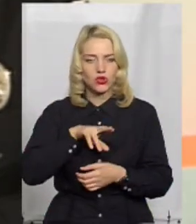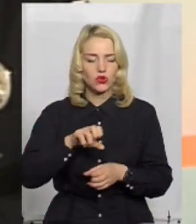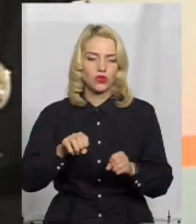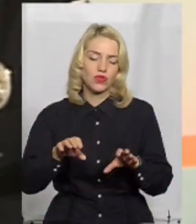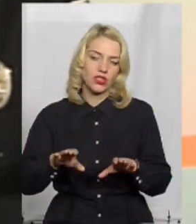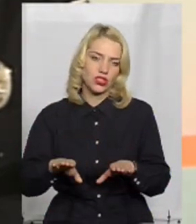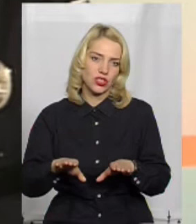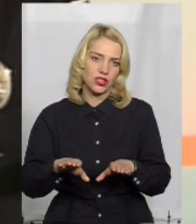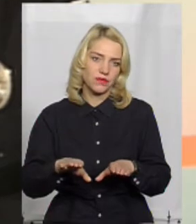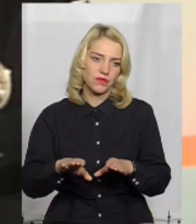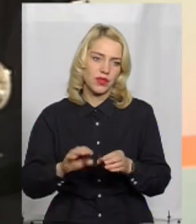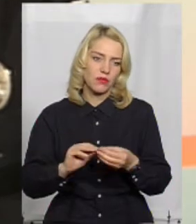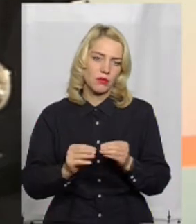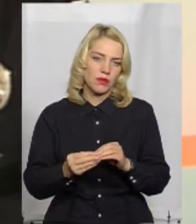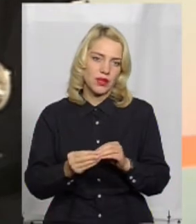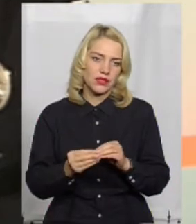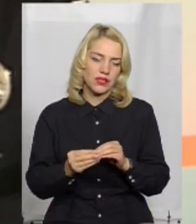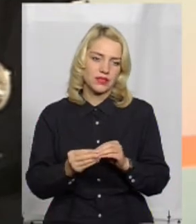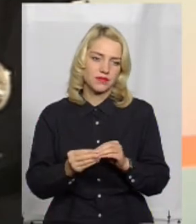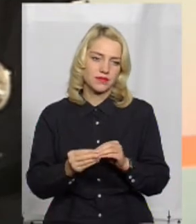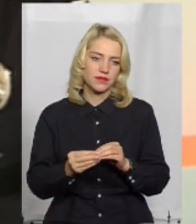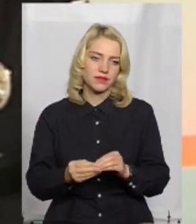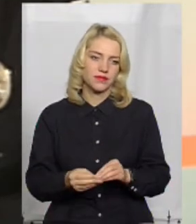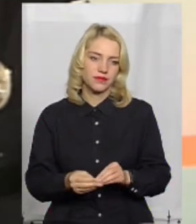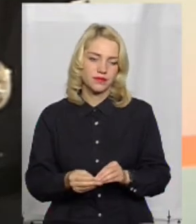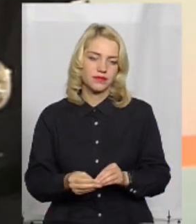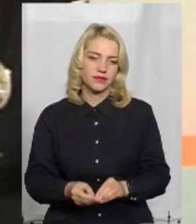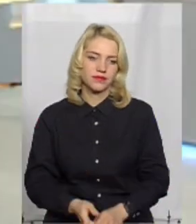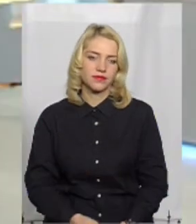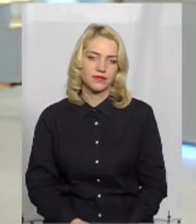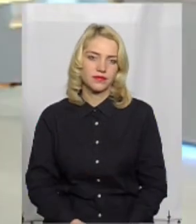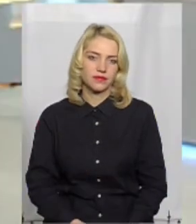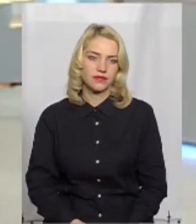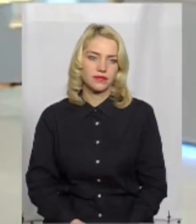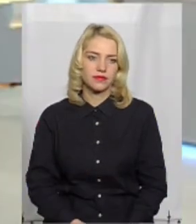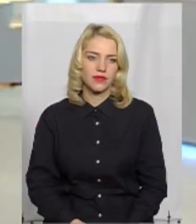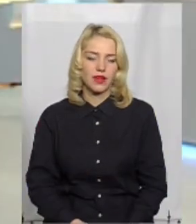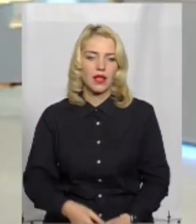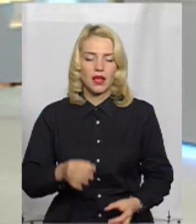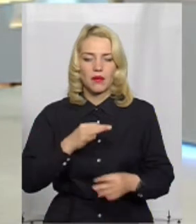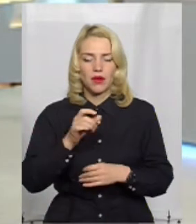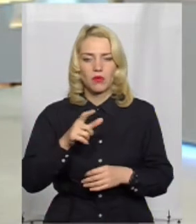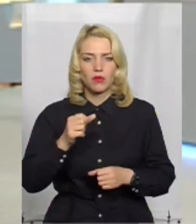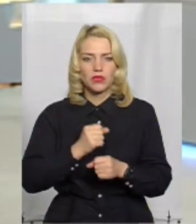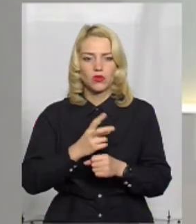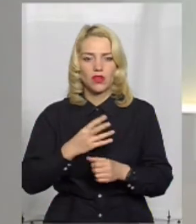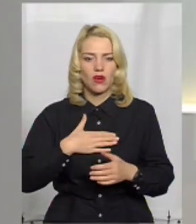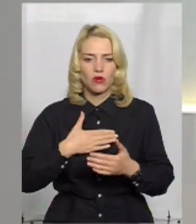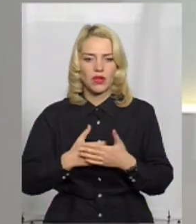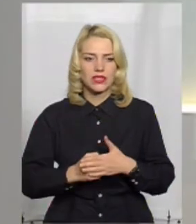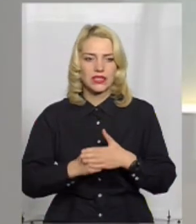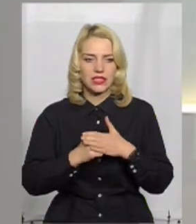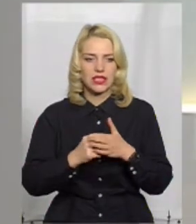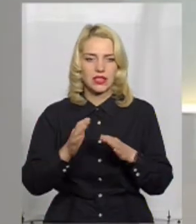вирішення проблематики. В принципі, так, якщо коротко. Перемовники працюють на громадських засадах?